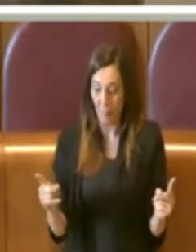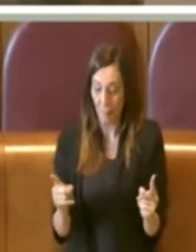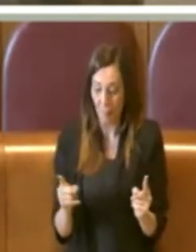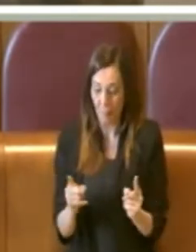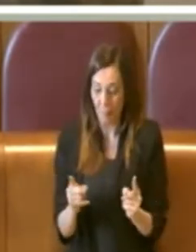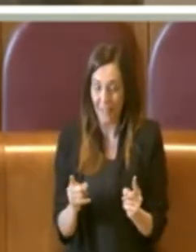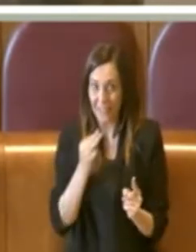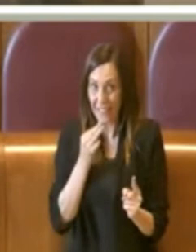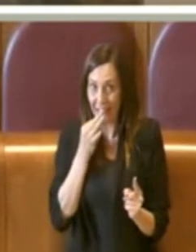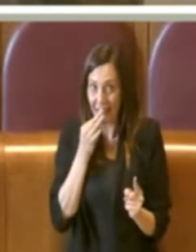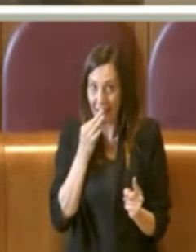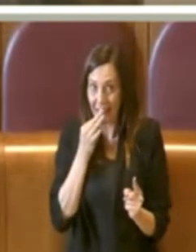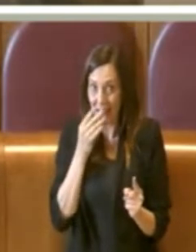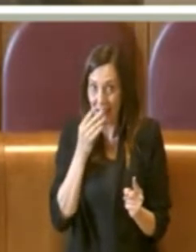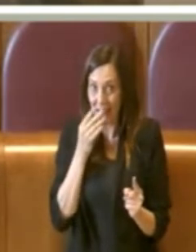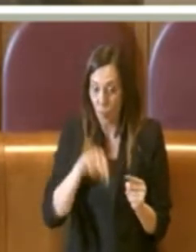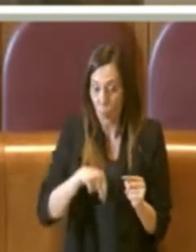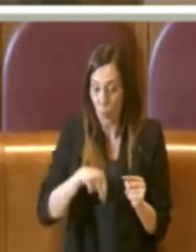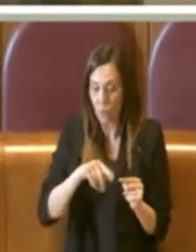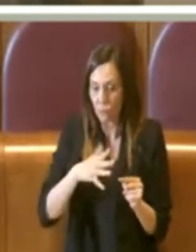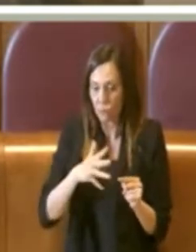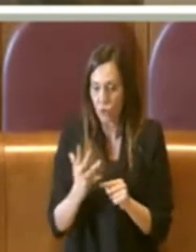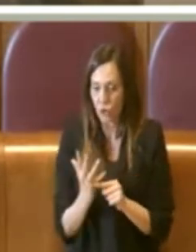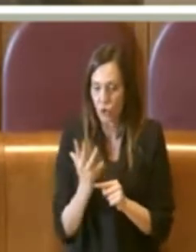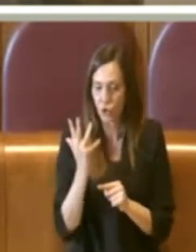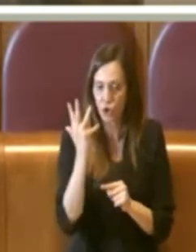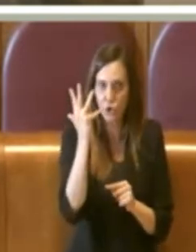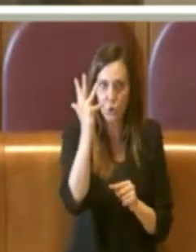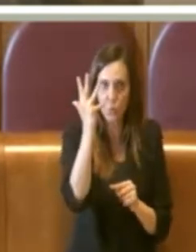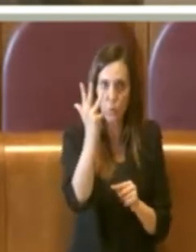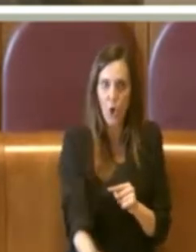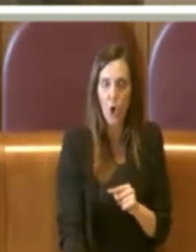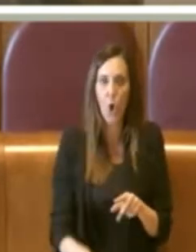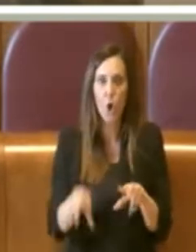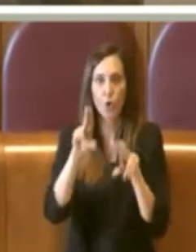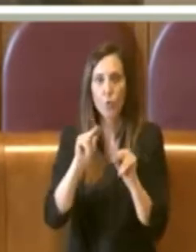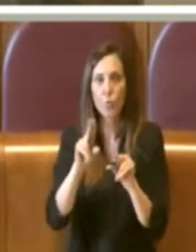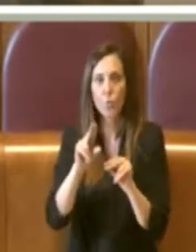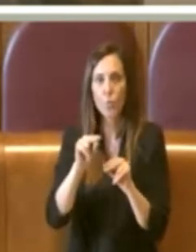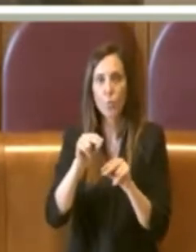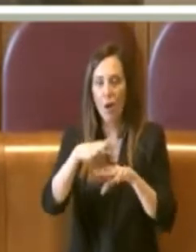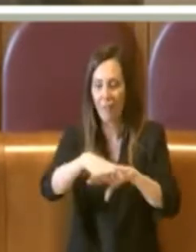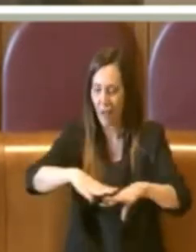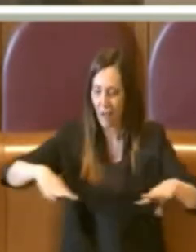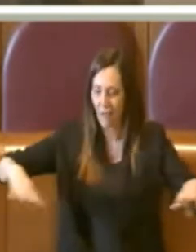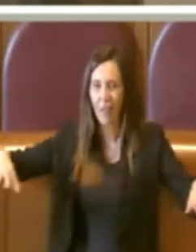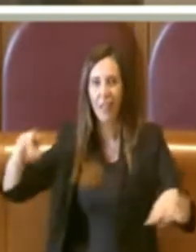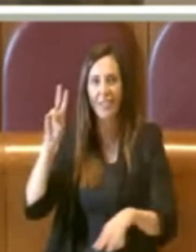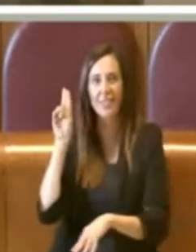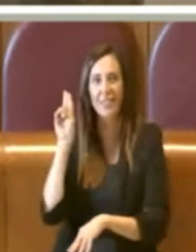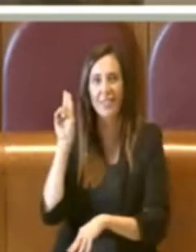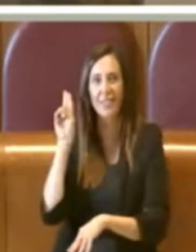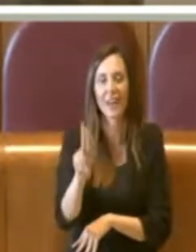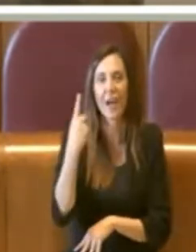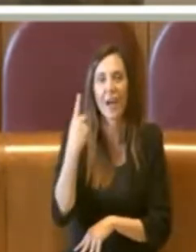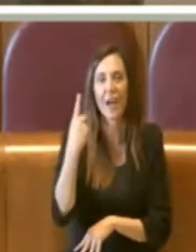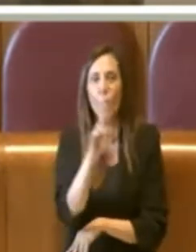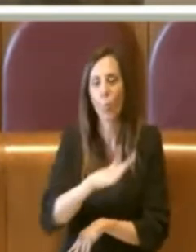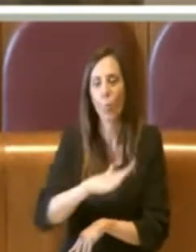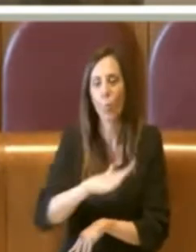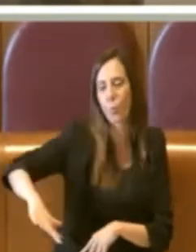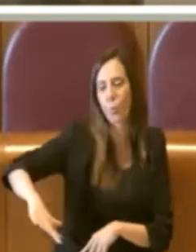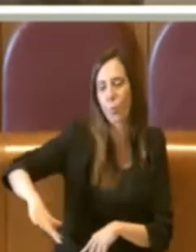in un arco temporale che va da qui circa 5 anni, la nuova rete tramviaria che abbiamo pianificato nel piano urbano della mobilità